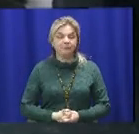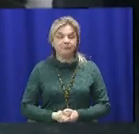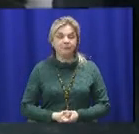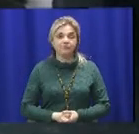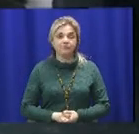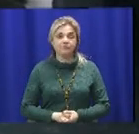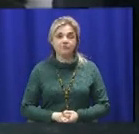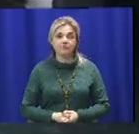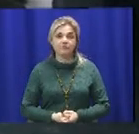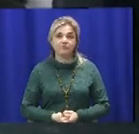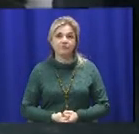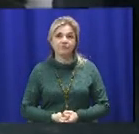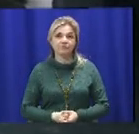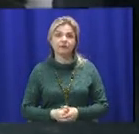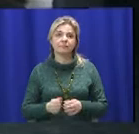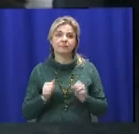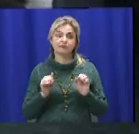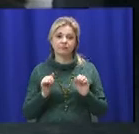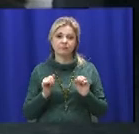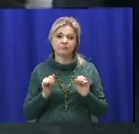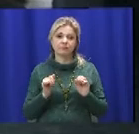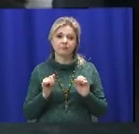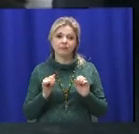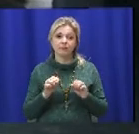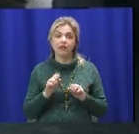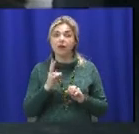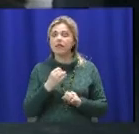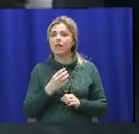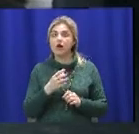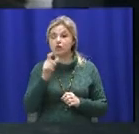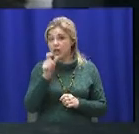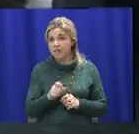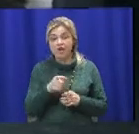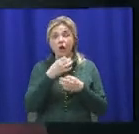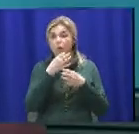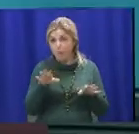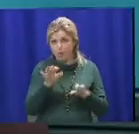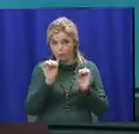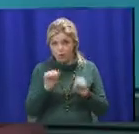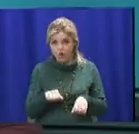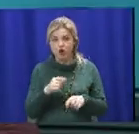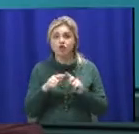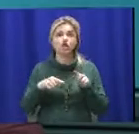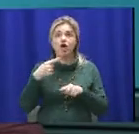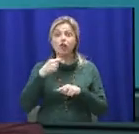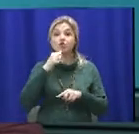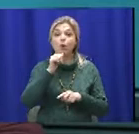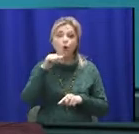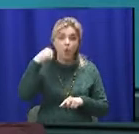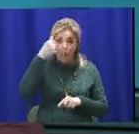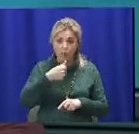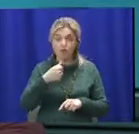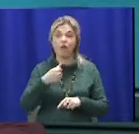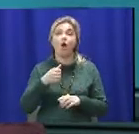Можно как можно чаще менять при не ограничен в этом. Через год после старта